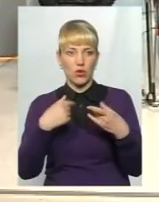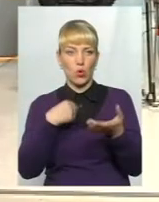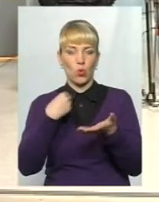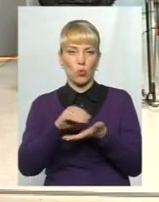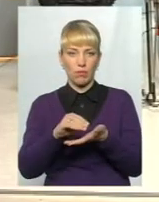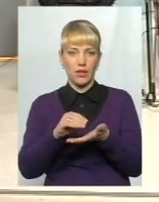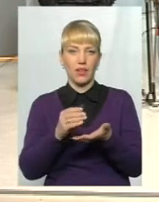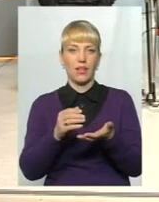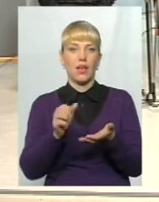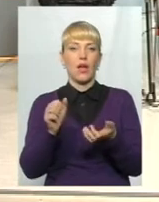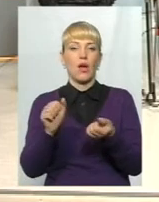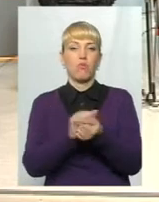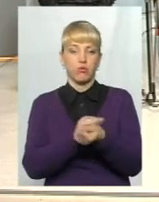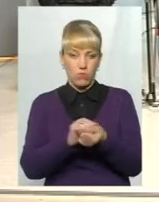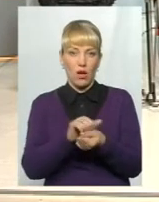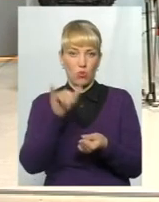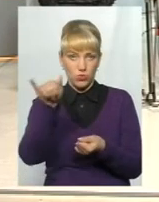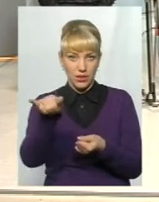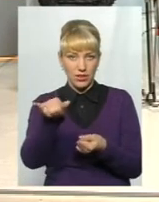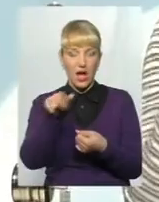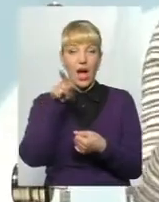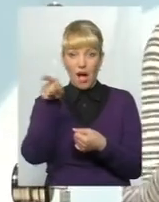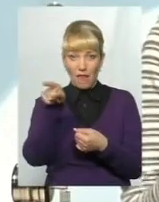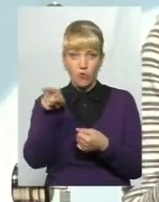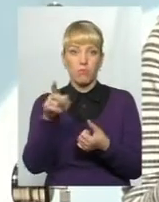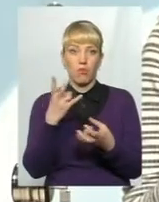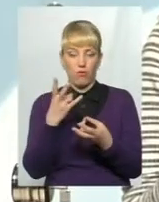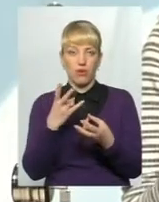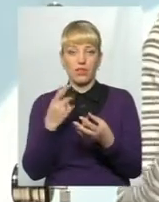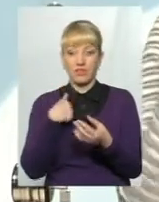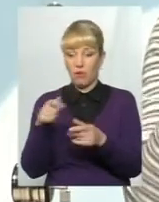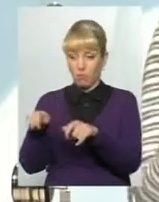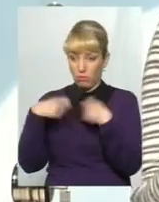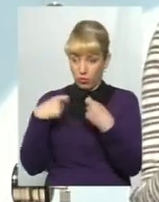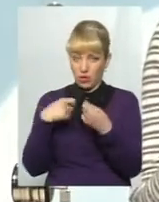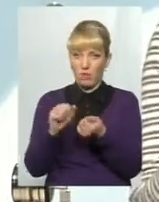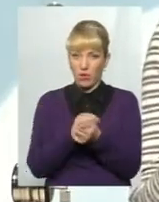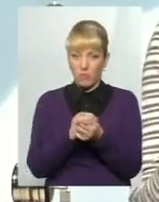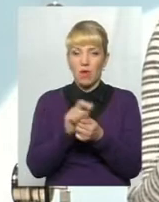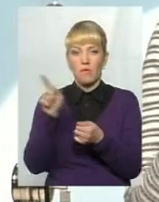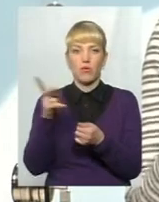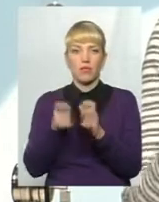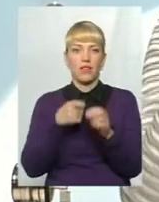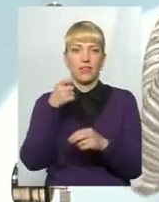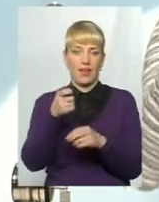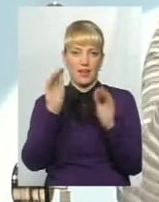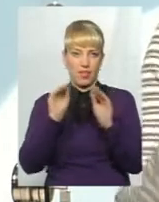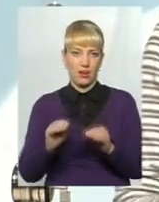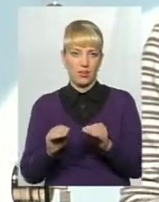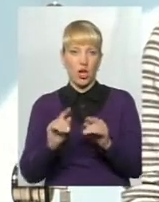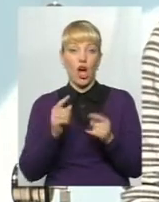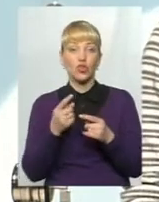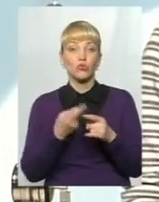пачку паперу. І та людина, яка мені цю пачку паперу продала, має подати декларацію. Питання номер два. А чому ті, хто